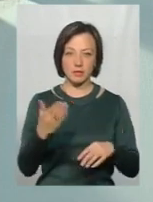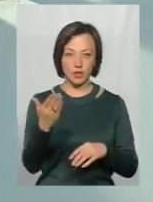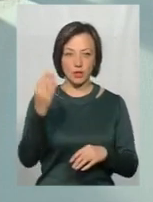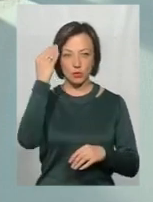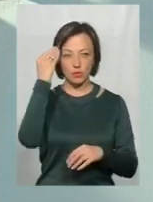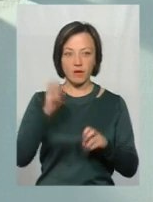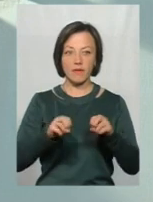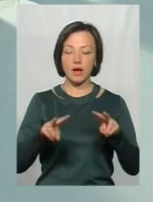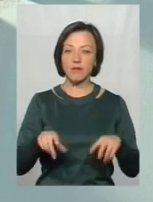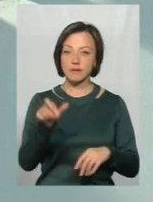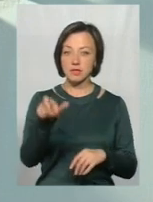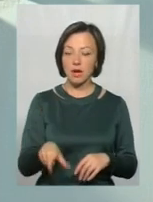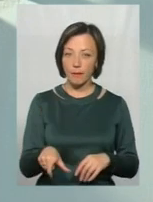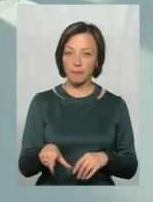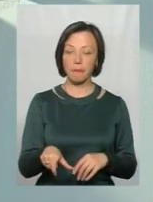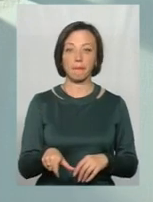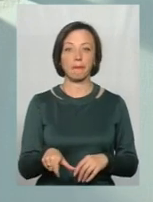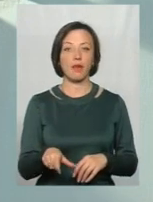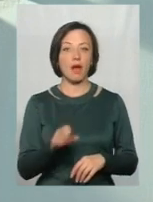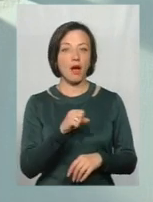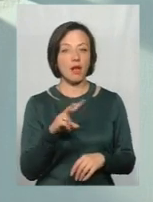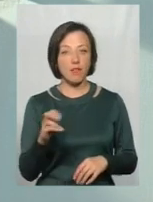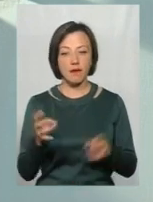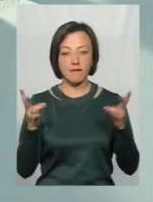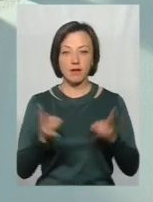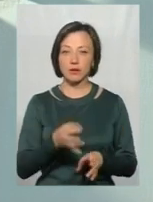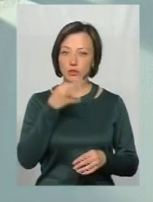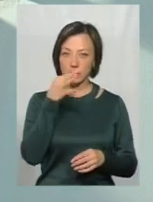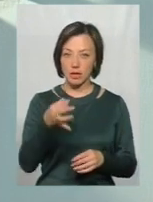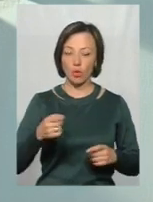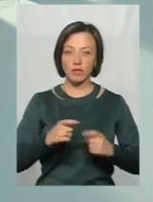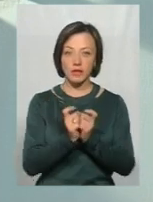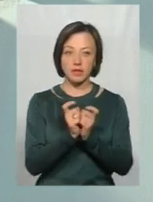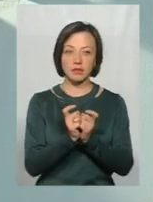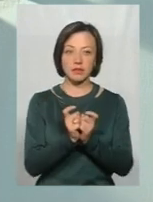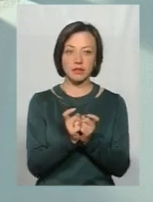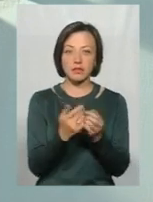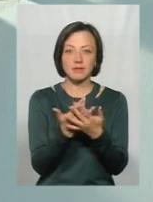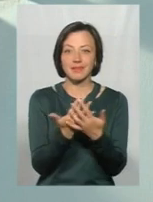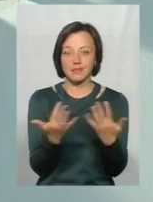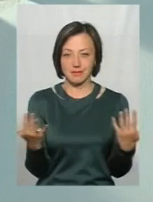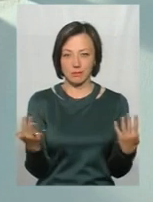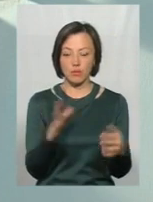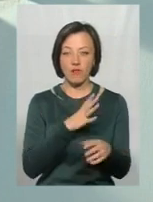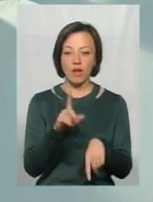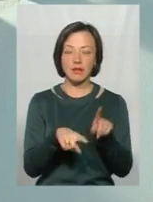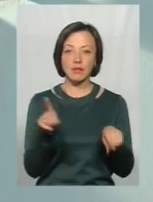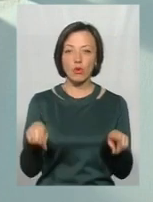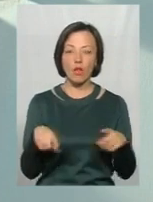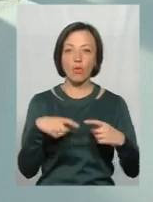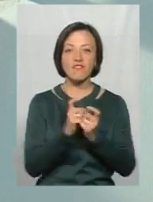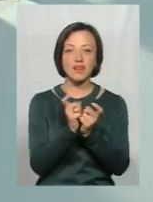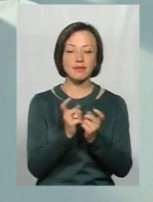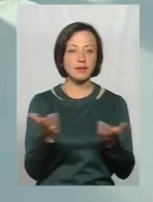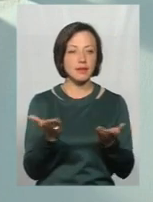думка фахівця, але варто сказати, що конфлікт на конфлікт не схожий. Інколи бувають конфлікти, які